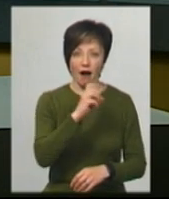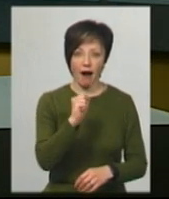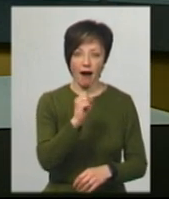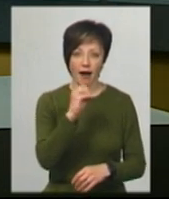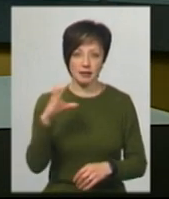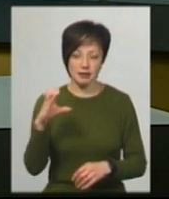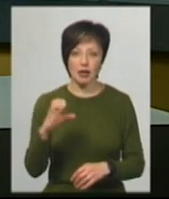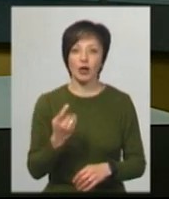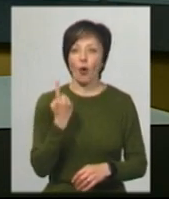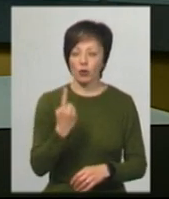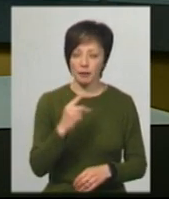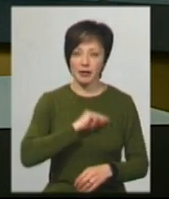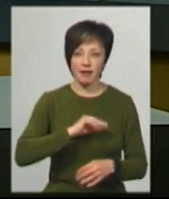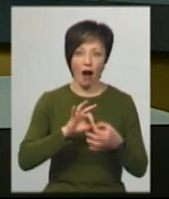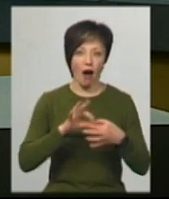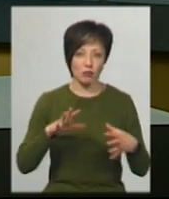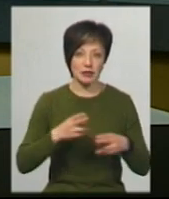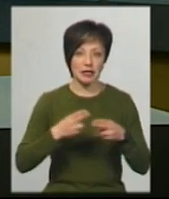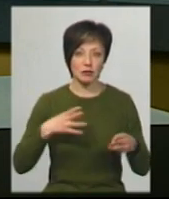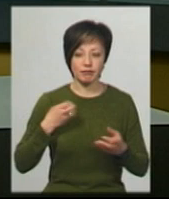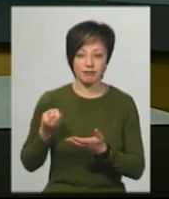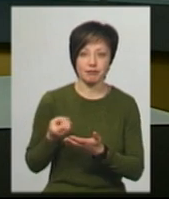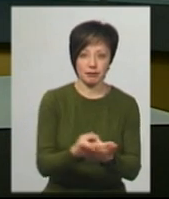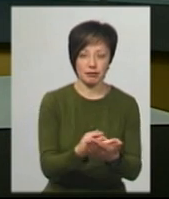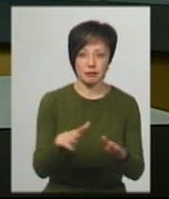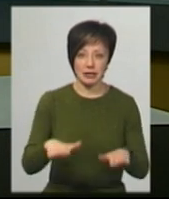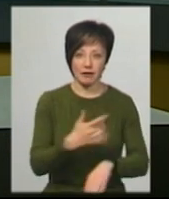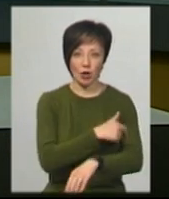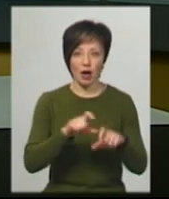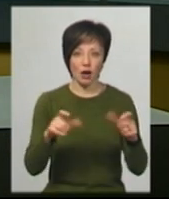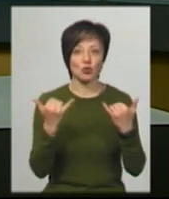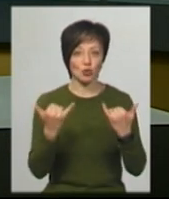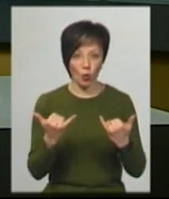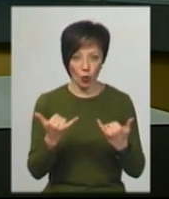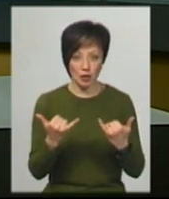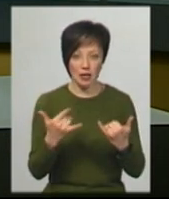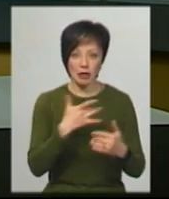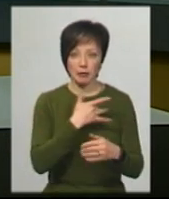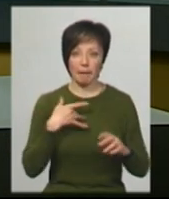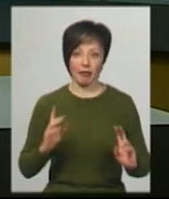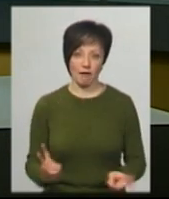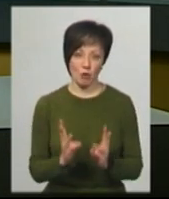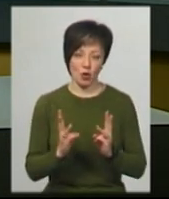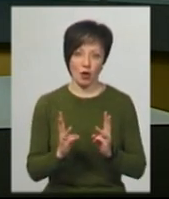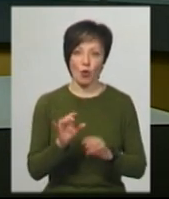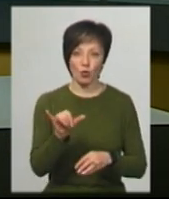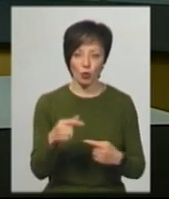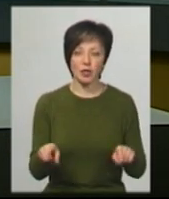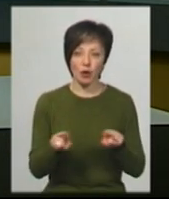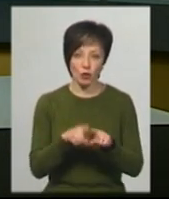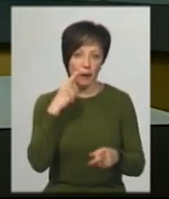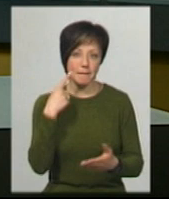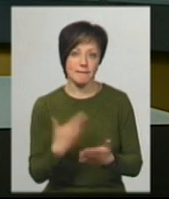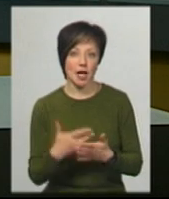Ще один працівник Атомки був госпіталізований до місцевої лікарні сьогодні із двосторонньою пневмонією. У нього також